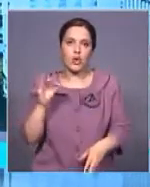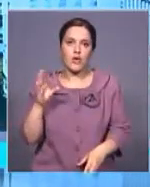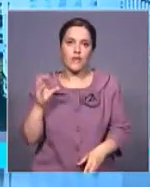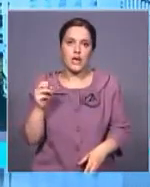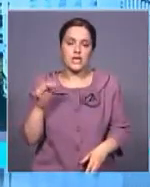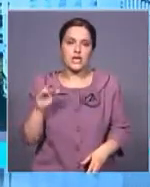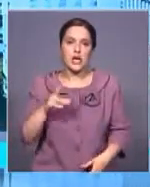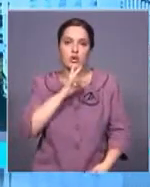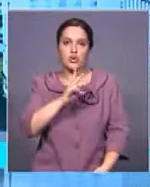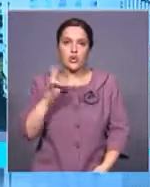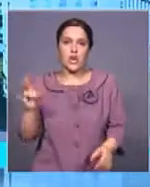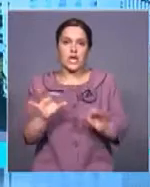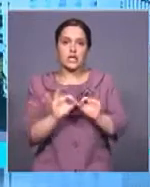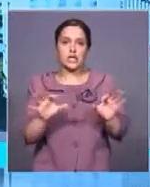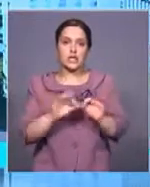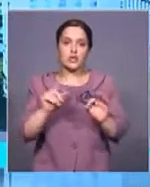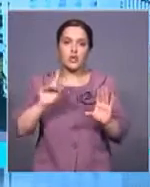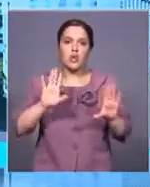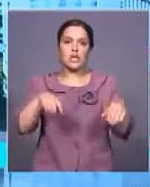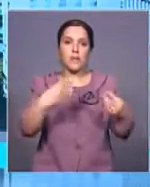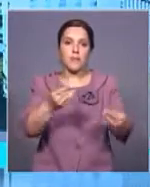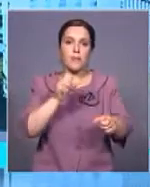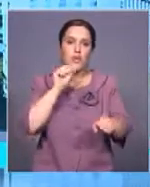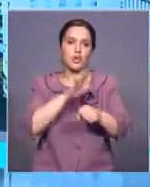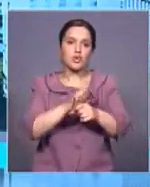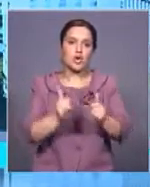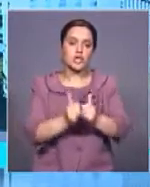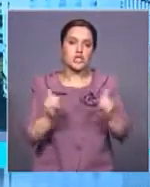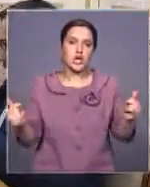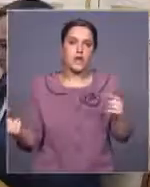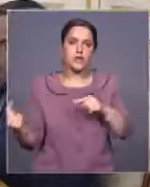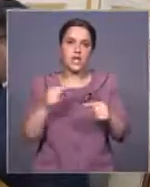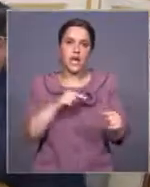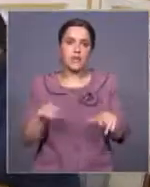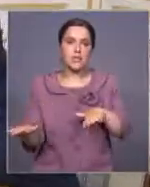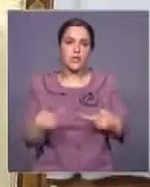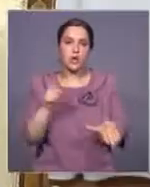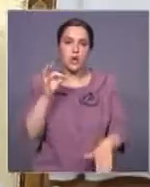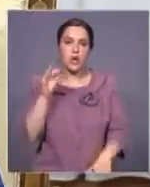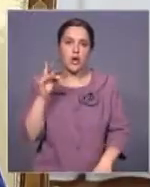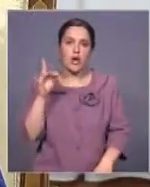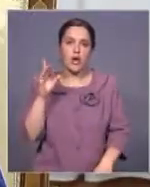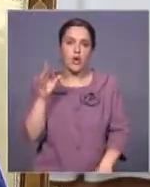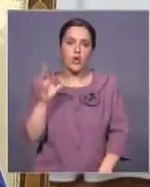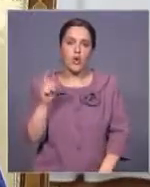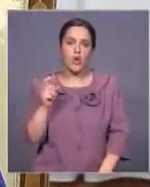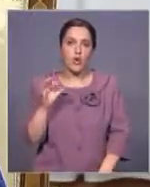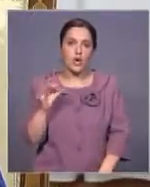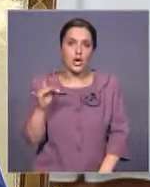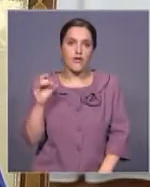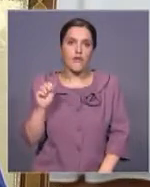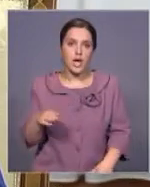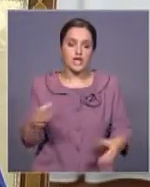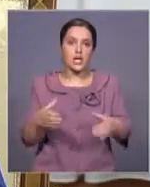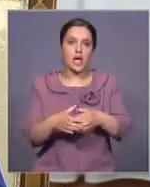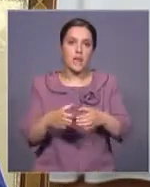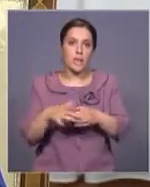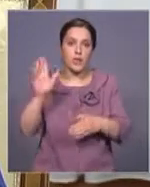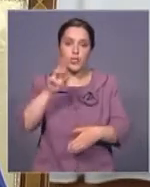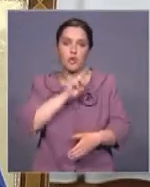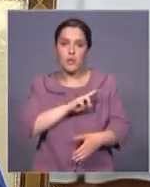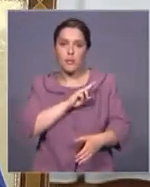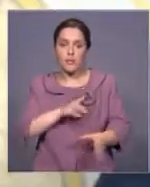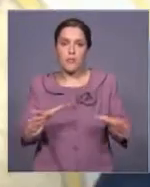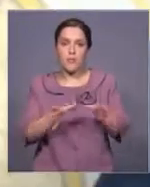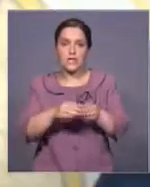Хорватии. Нурсултан Назарбаев отметил, что дал поручение о расширении взаимодействия с хорватскими компаниями, которые намерен работать с